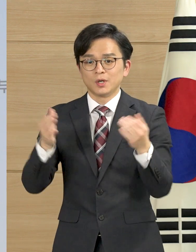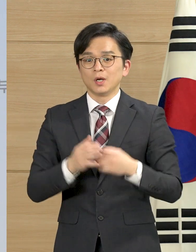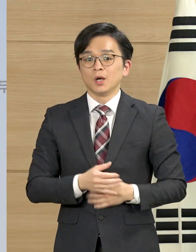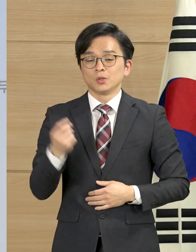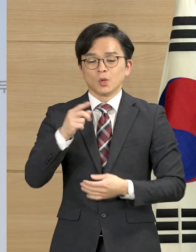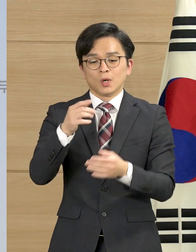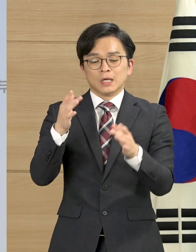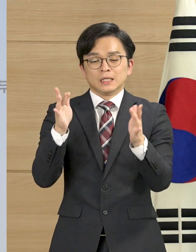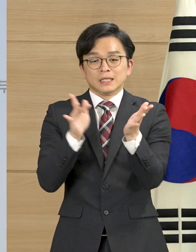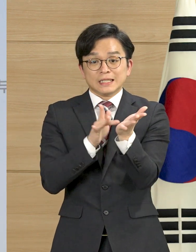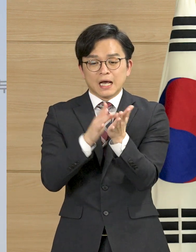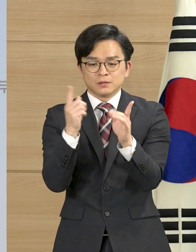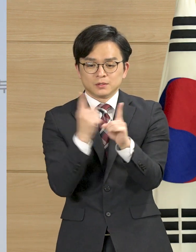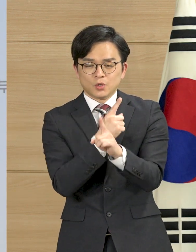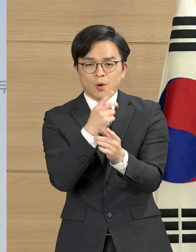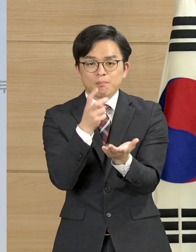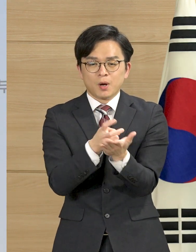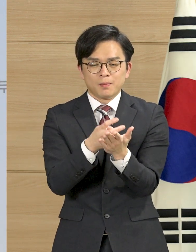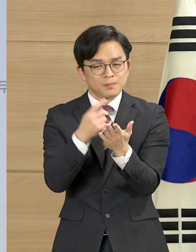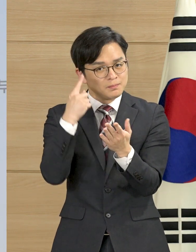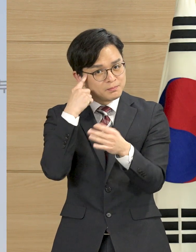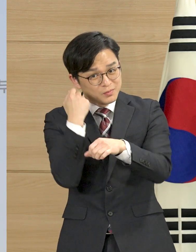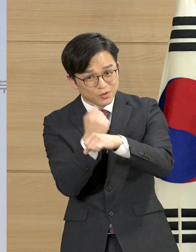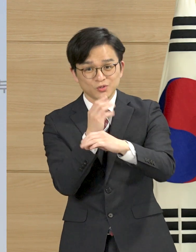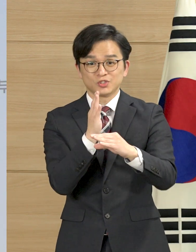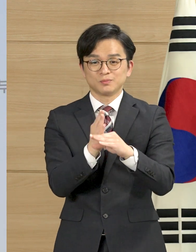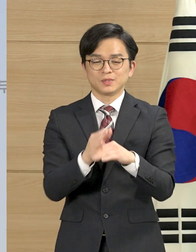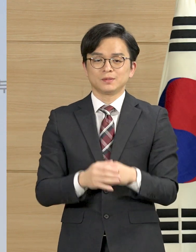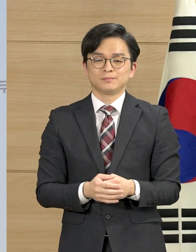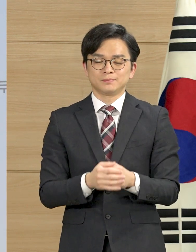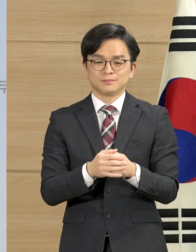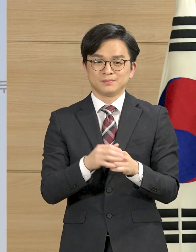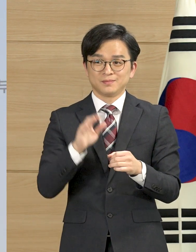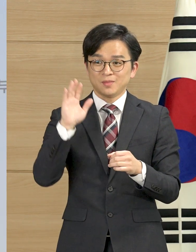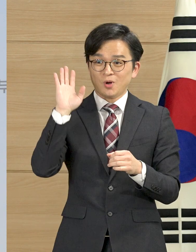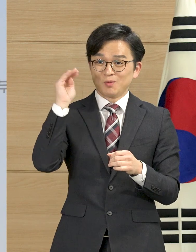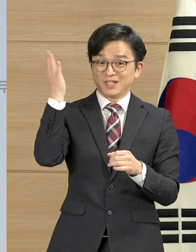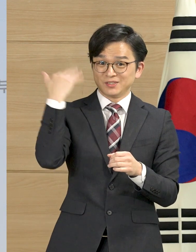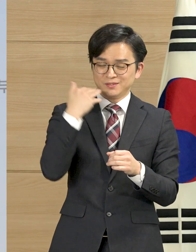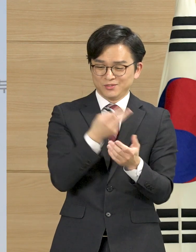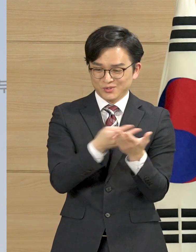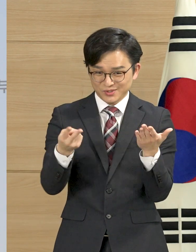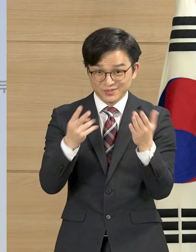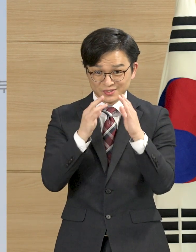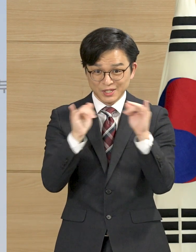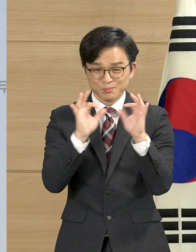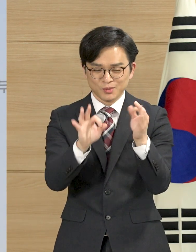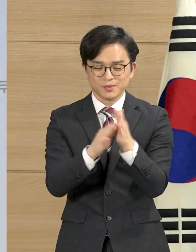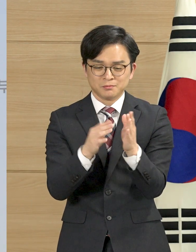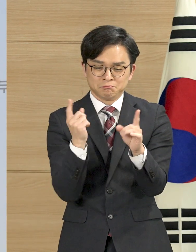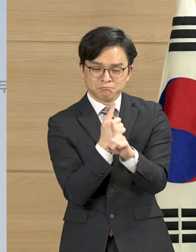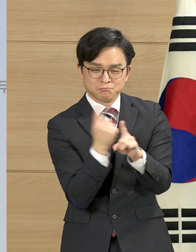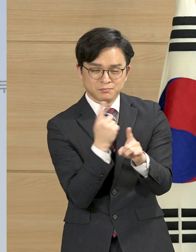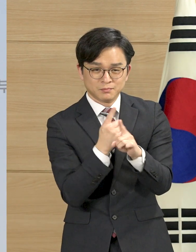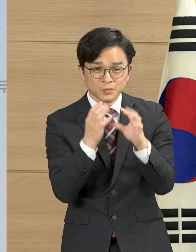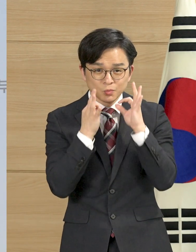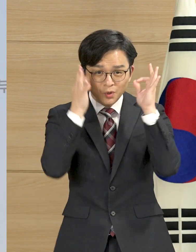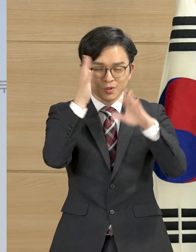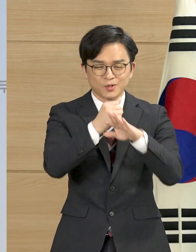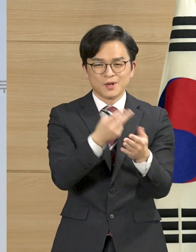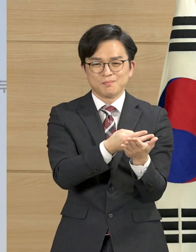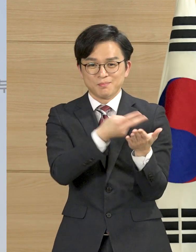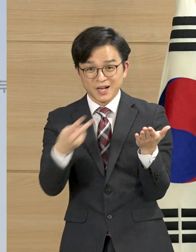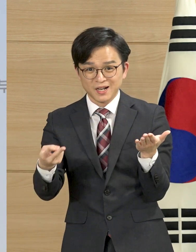치료방법을 차단하는 노력도 가속화하겠습니다. 이미 환자를 치료하며 우수한 진료능력을 보이고 있는 우리